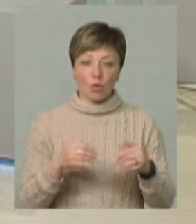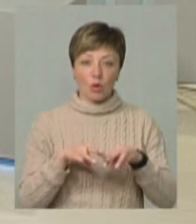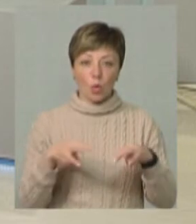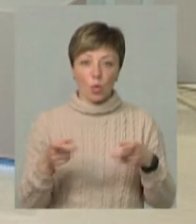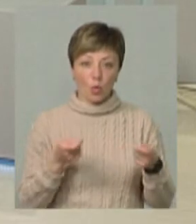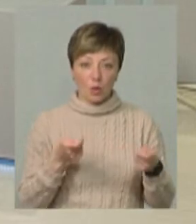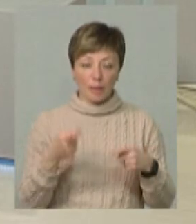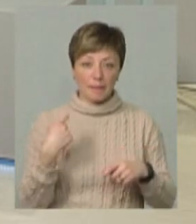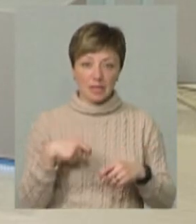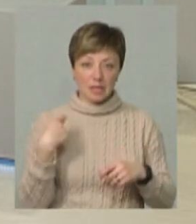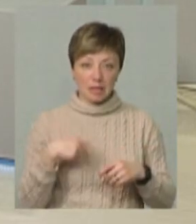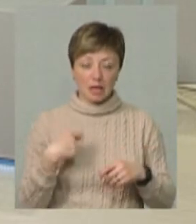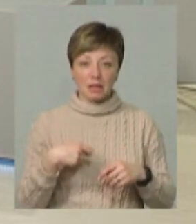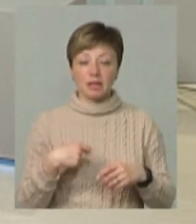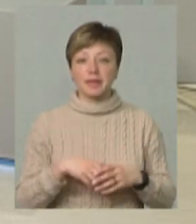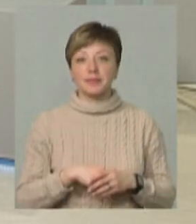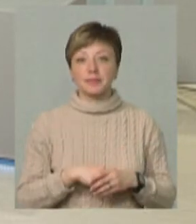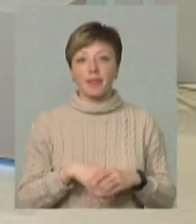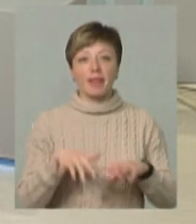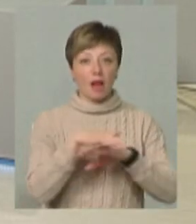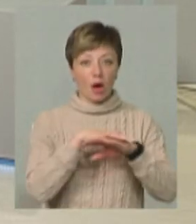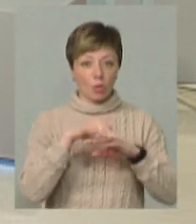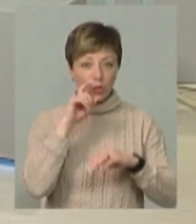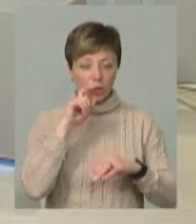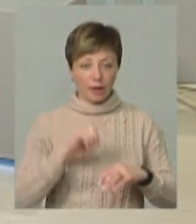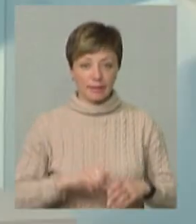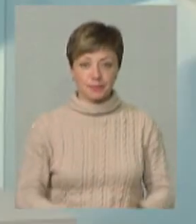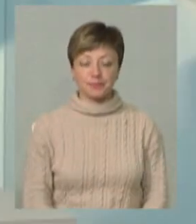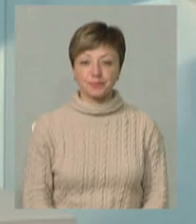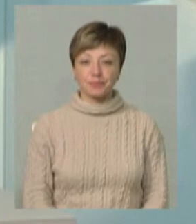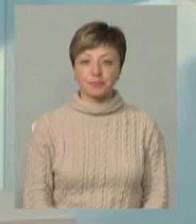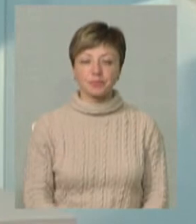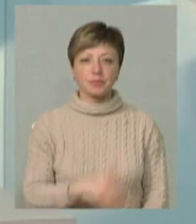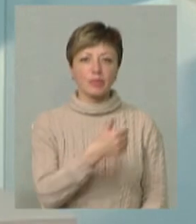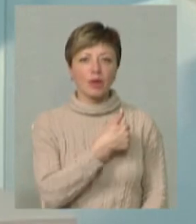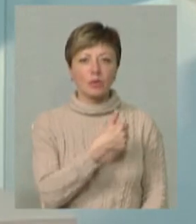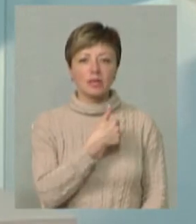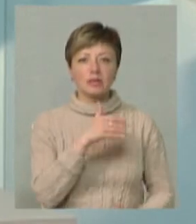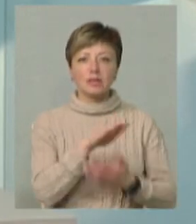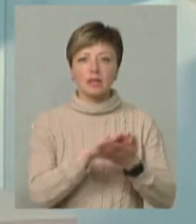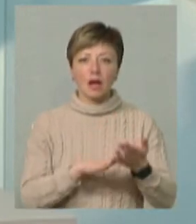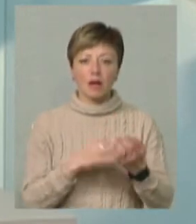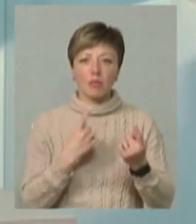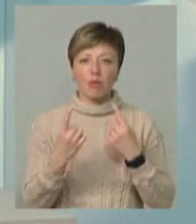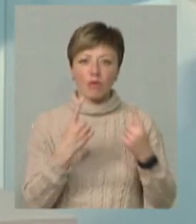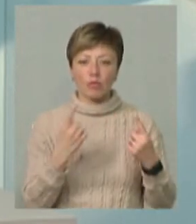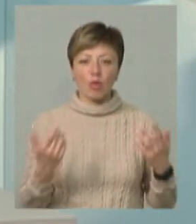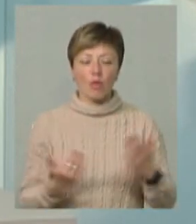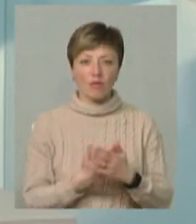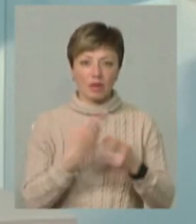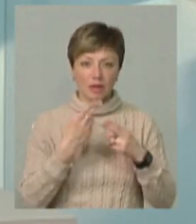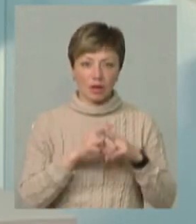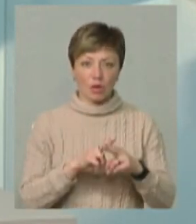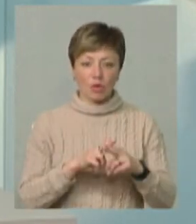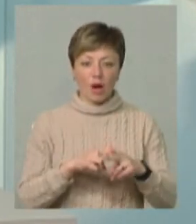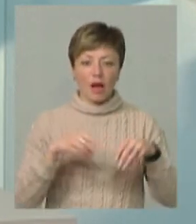президент народу України. Хотілося б далі з вами поговорити про такі новітні технології